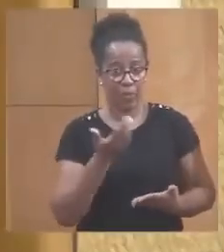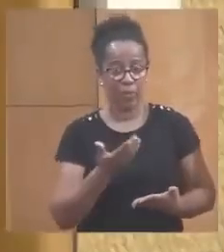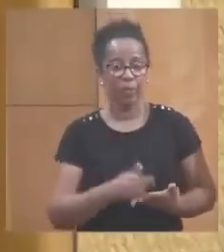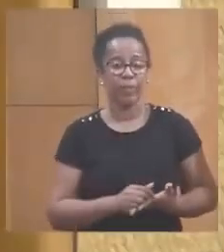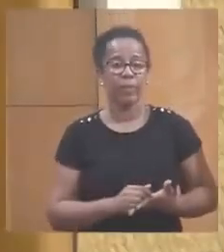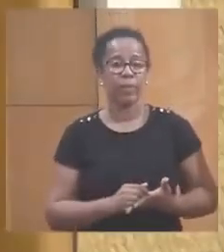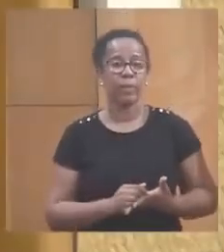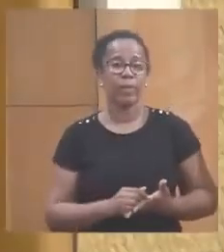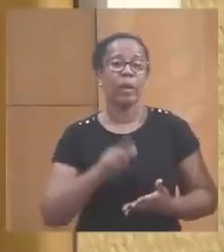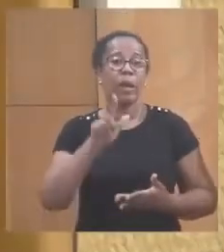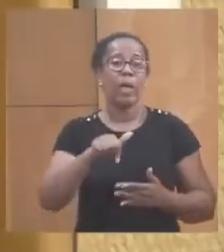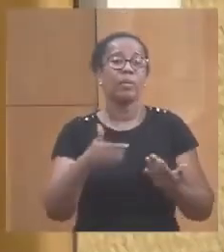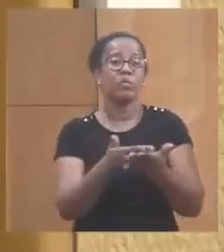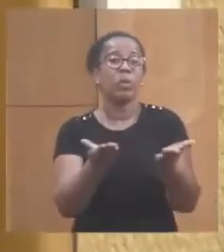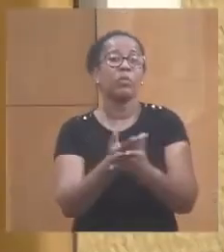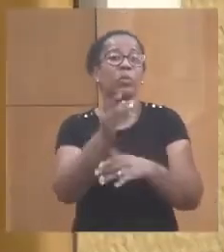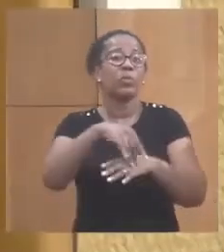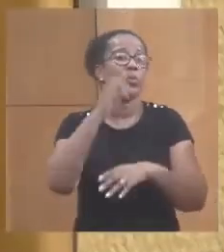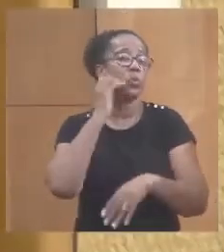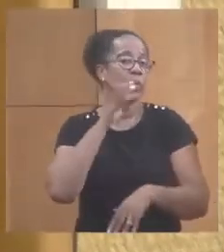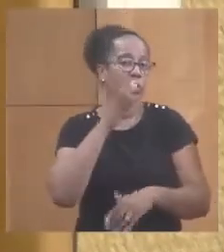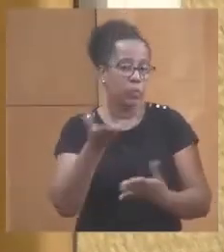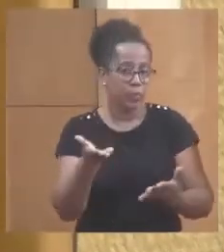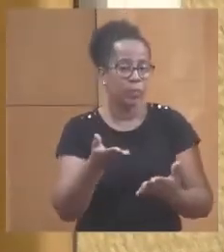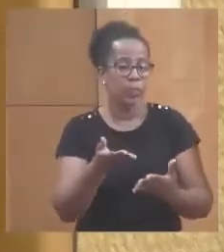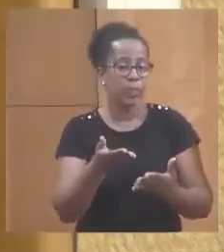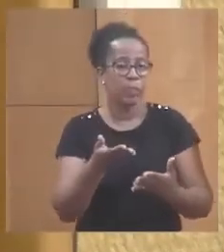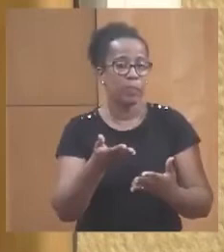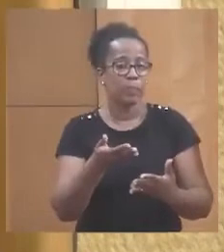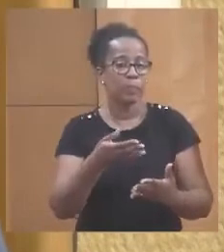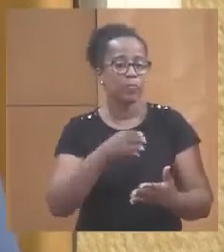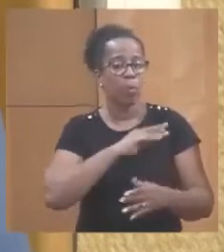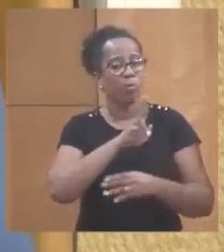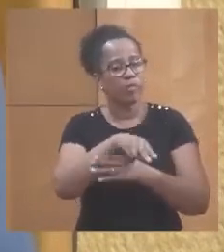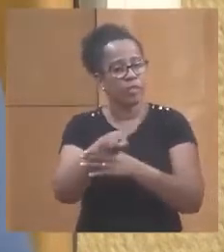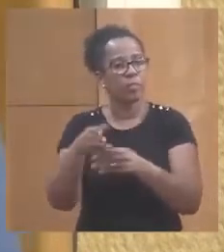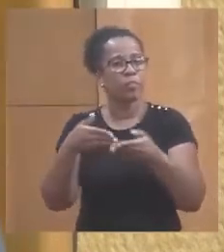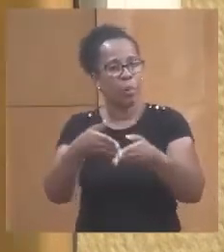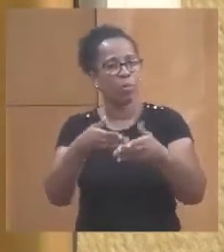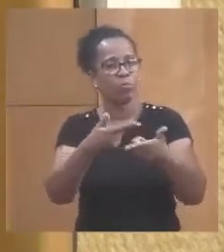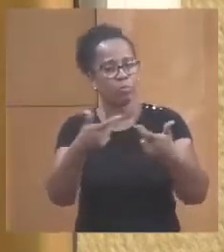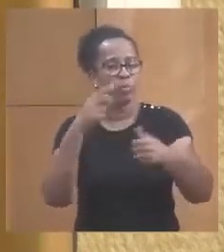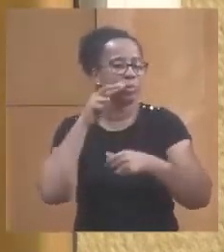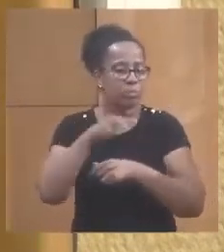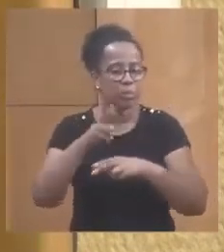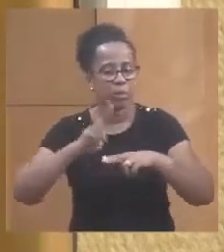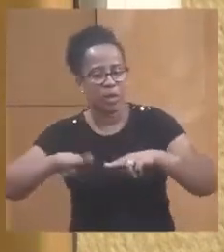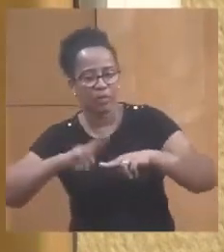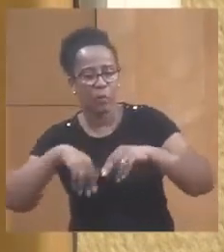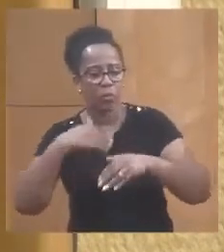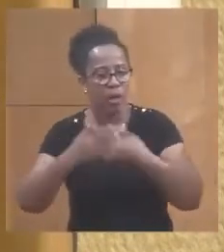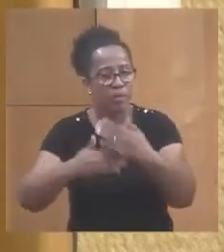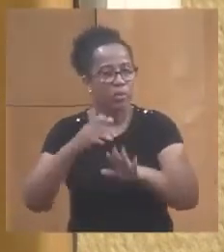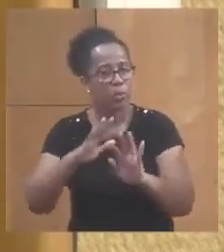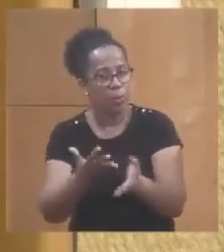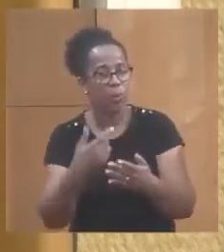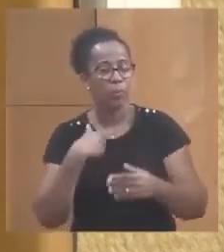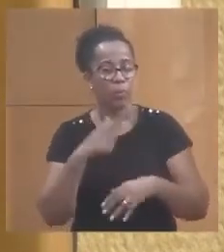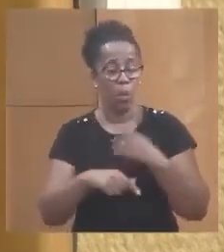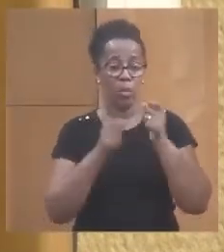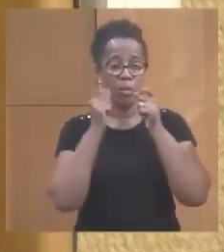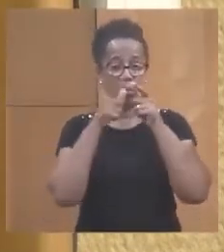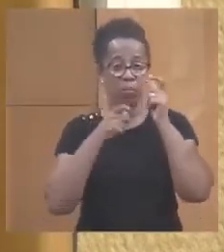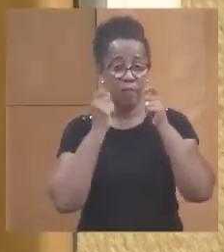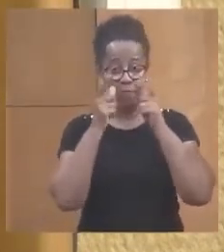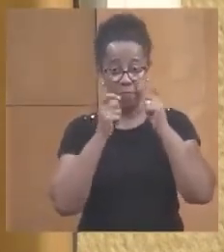il y a ce que l'on vit au quotidien. Moi, en allant sur, parce que je vais visiter ces ports pour regarder les travaux, l'avance sur les travaux, j'ai découvert qu